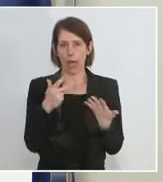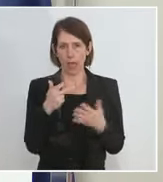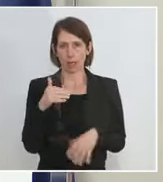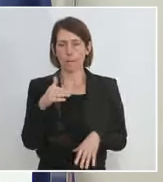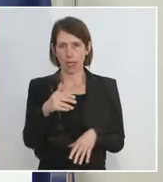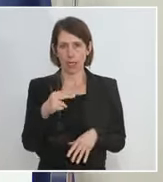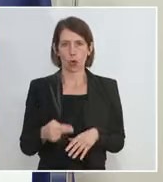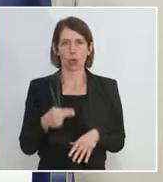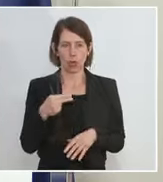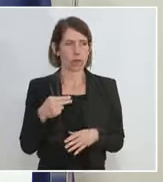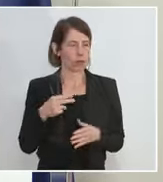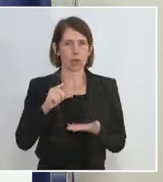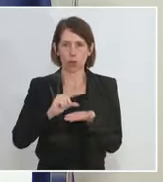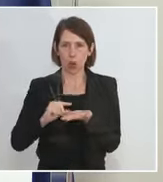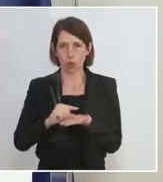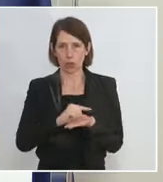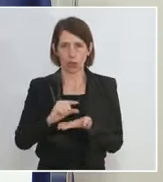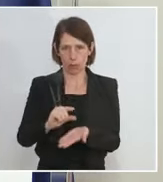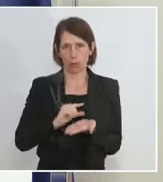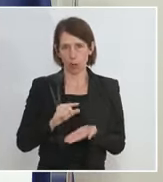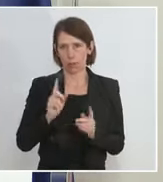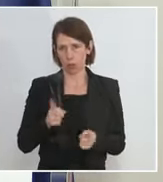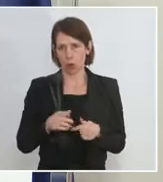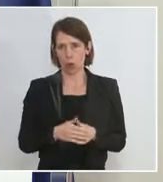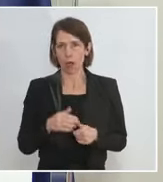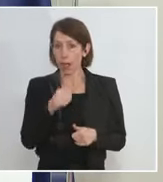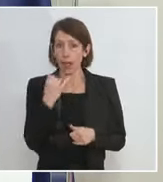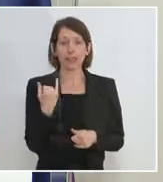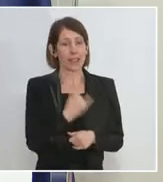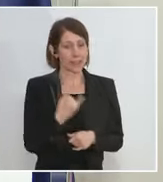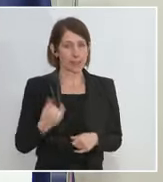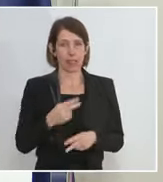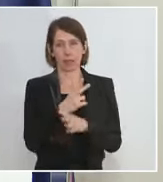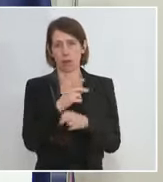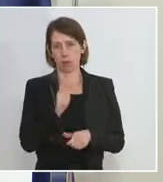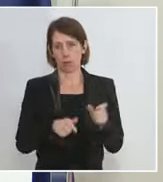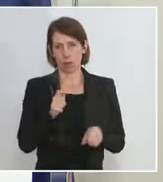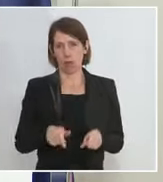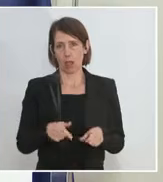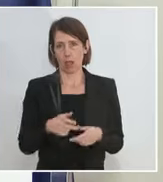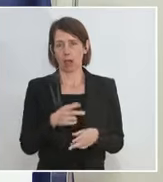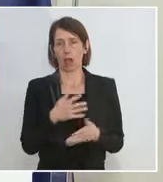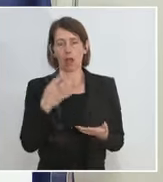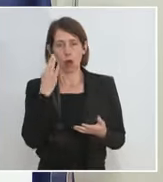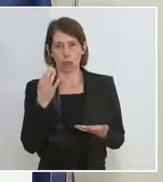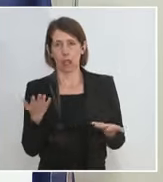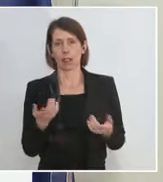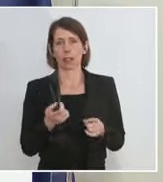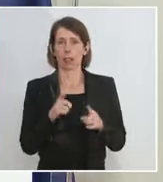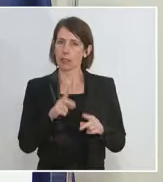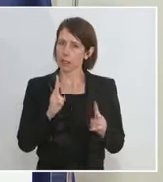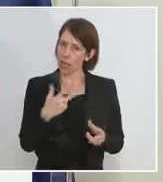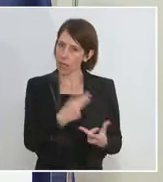bekommen. Das bedeutet, dass wir bis zum Sommer jedem Österreicher, jeder Österreicherin eine Impfung anbieten können